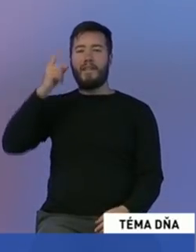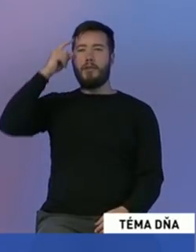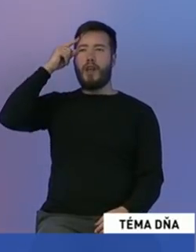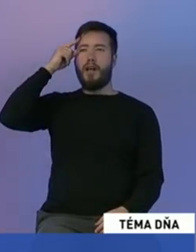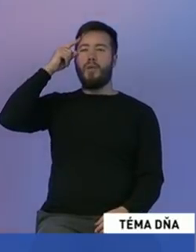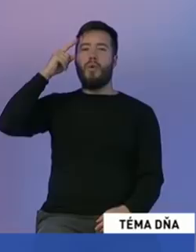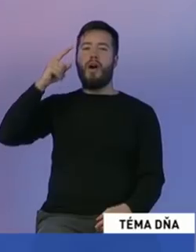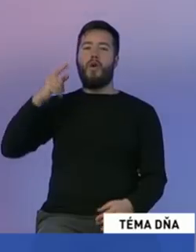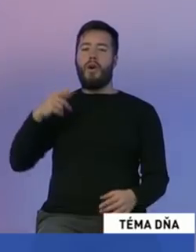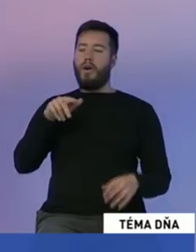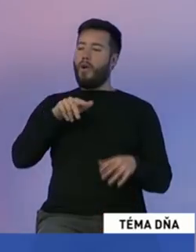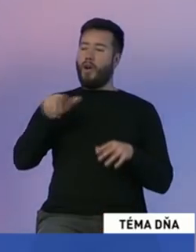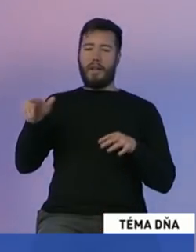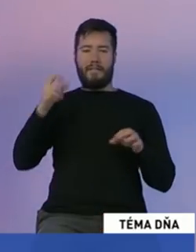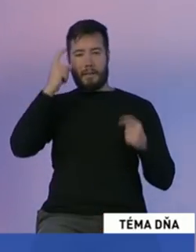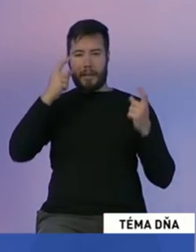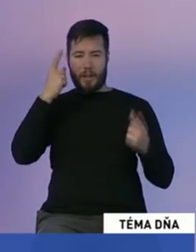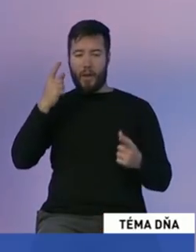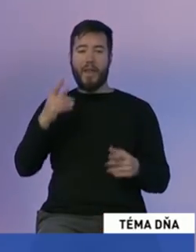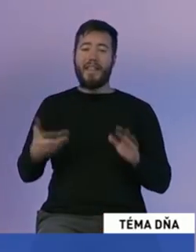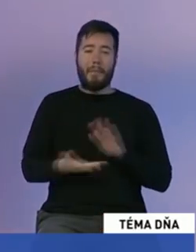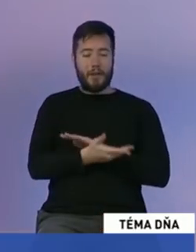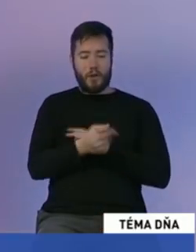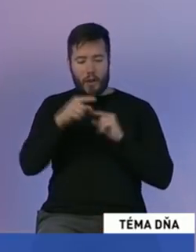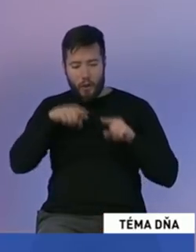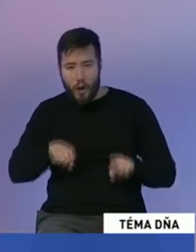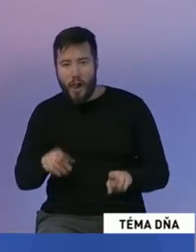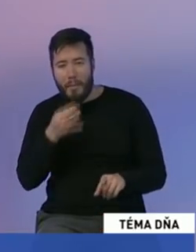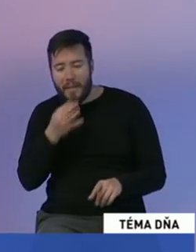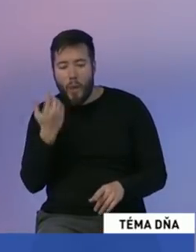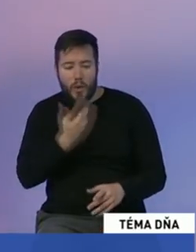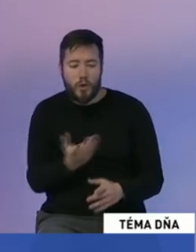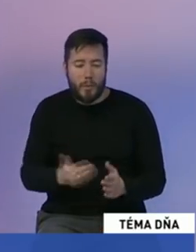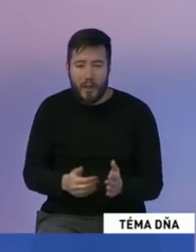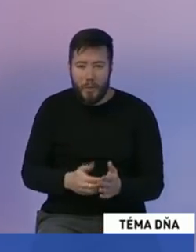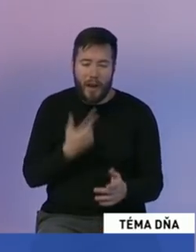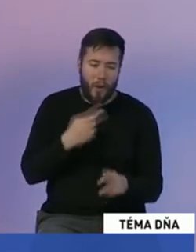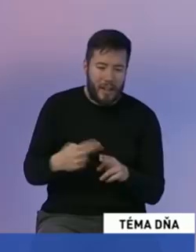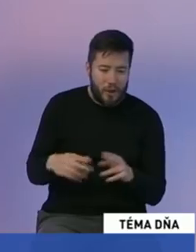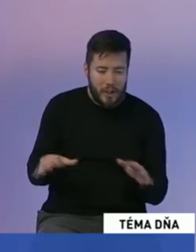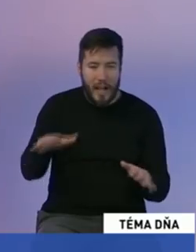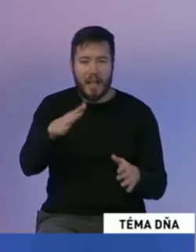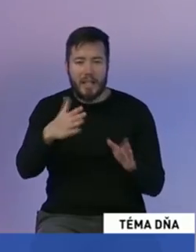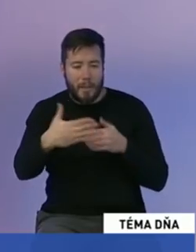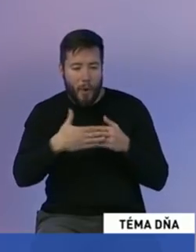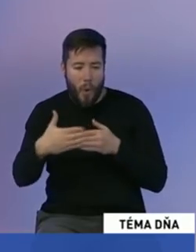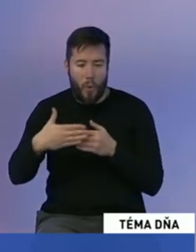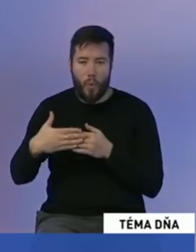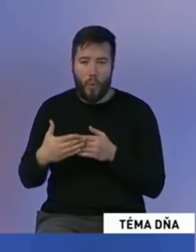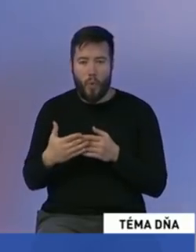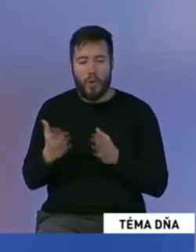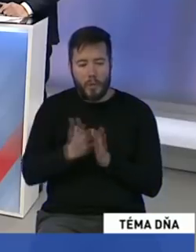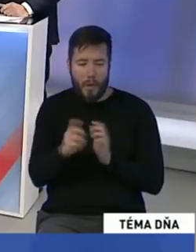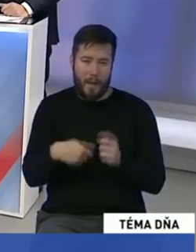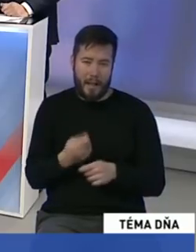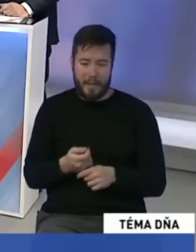naozaj, ako to tí ľudia dole potrebujú a prišli sa porozprávať o tom, ako tie riešenia treba spolu participatívne vytvárať. Čiže